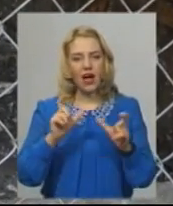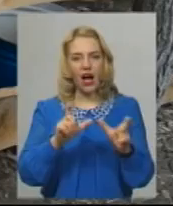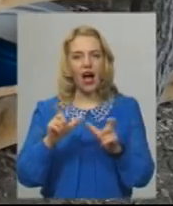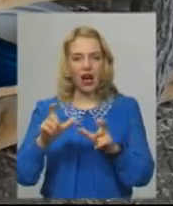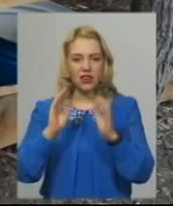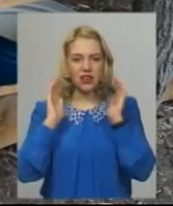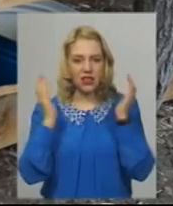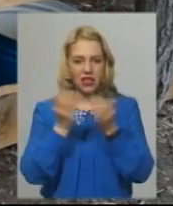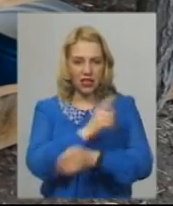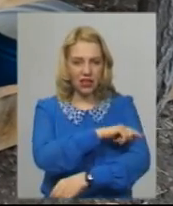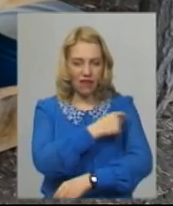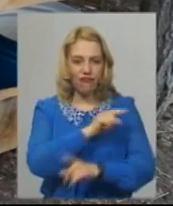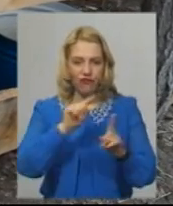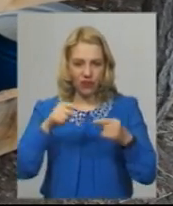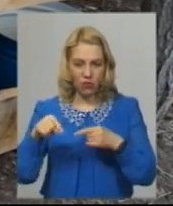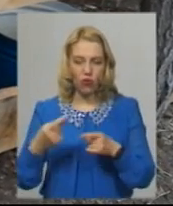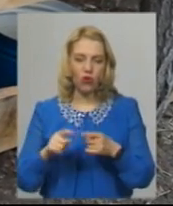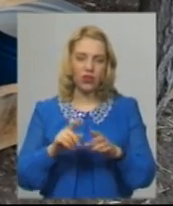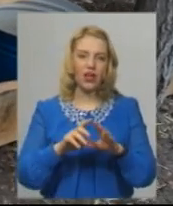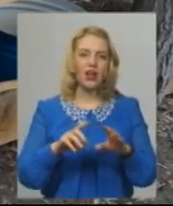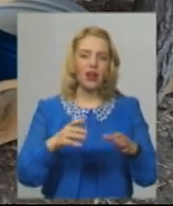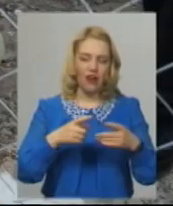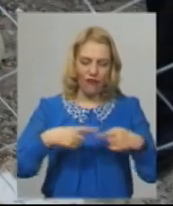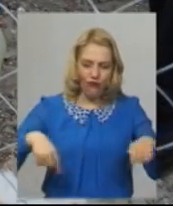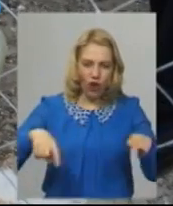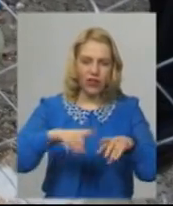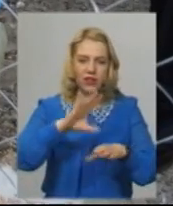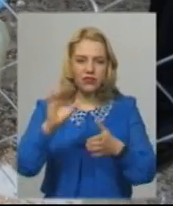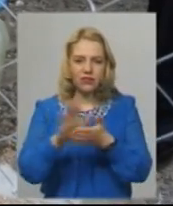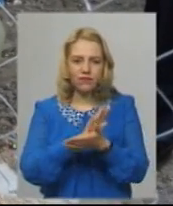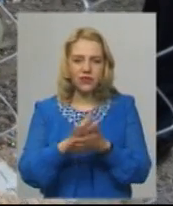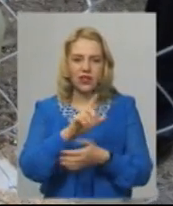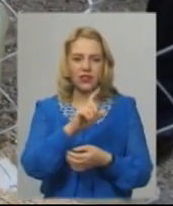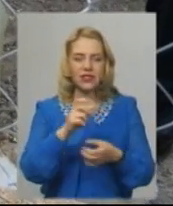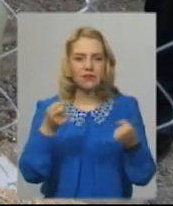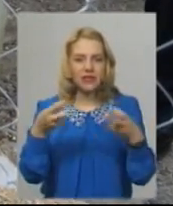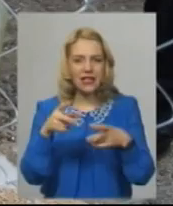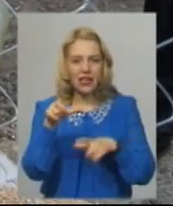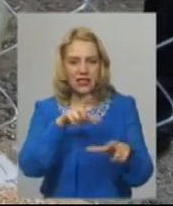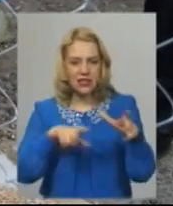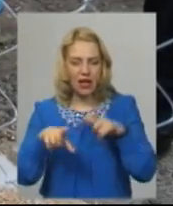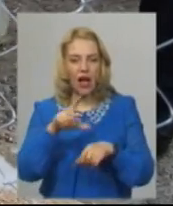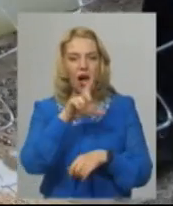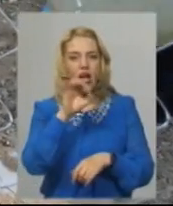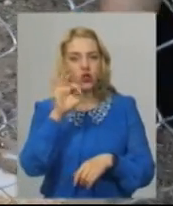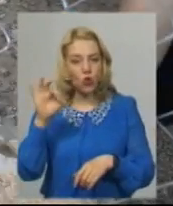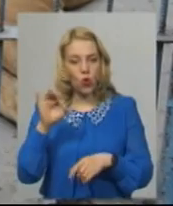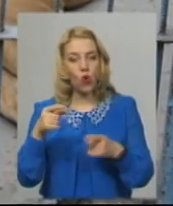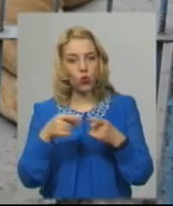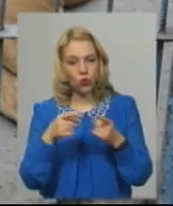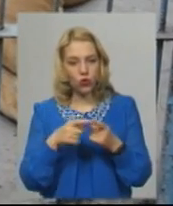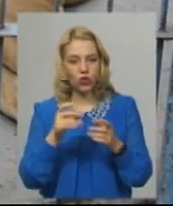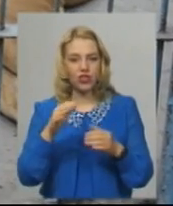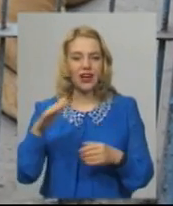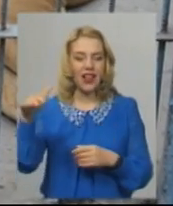керівник закладу. Вольєри та територію дезінфікують спеціальними засобами, а зоокуточок знаходиться під відкритим небом. Відтак, додає